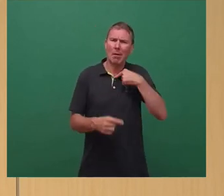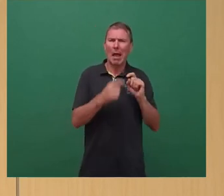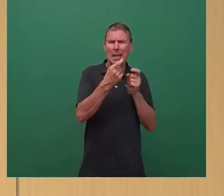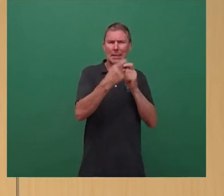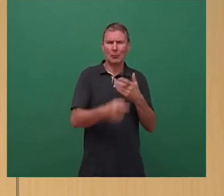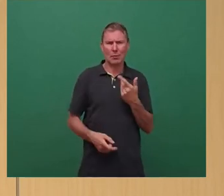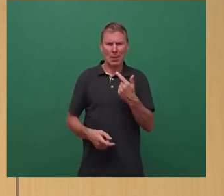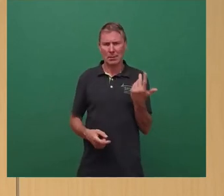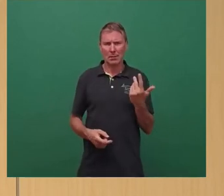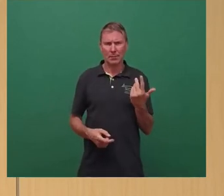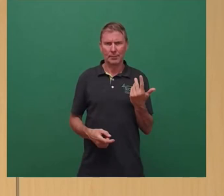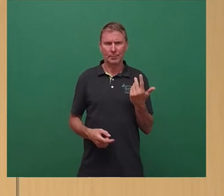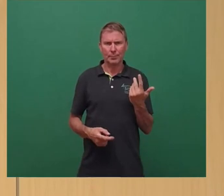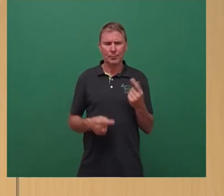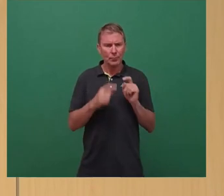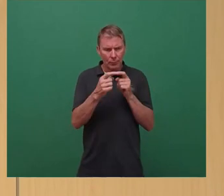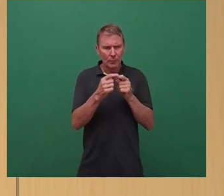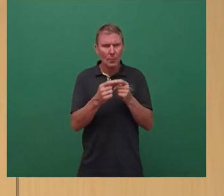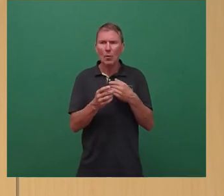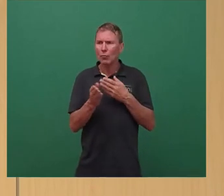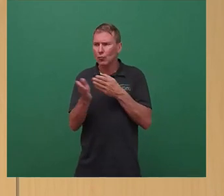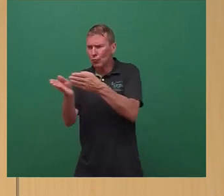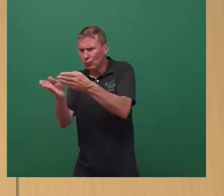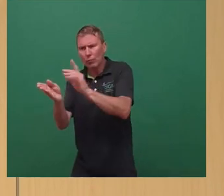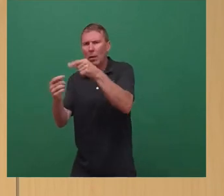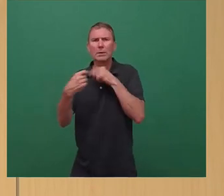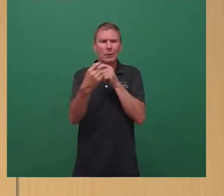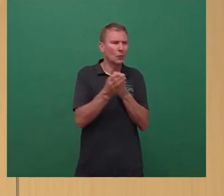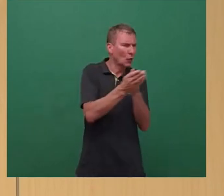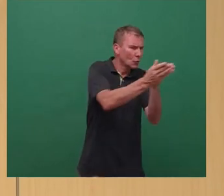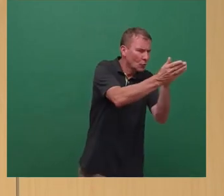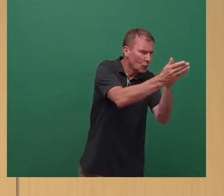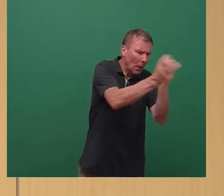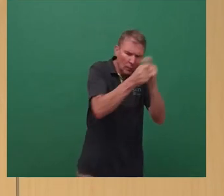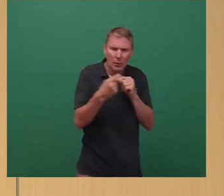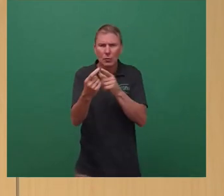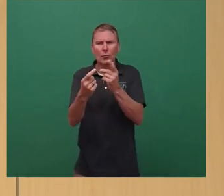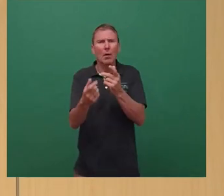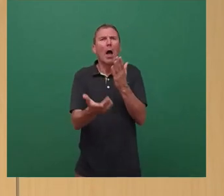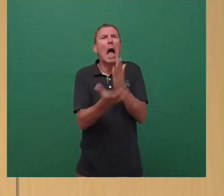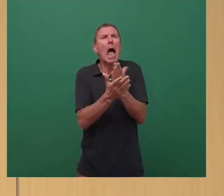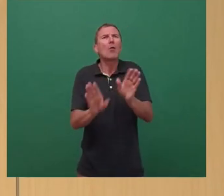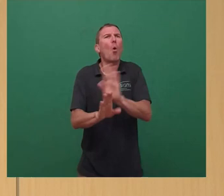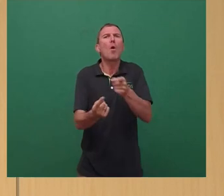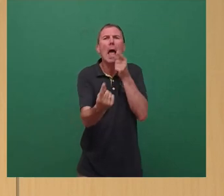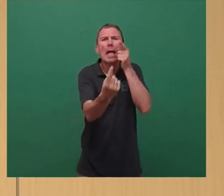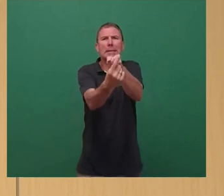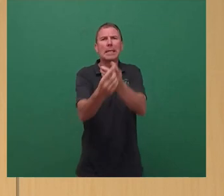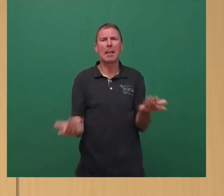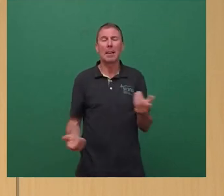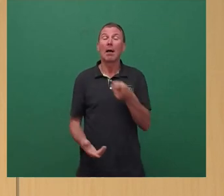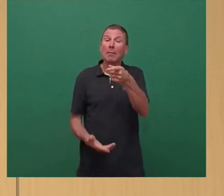hin und ein paar Jahre später in die andere Richtung, wieder von vorne, und wir sind endlos nicht zum Ziel gekommen. Alles das sind